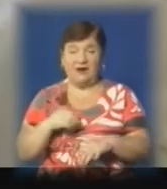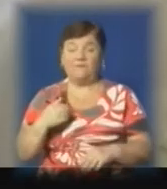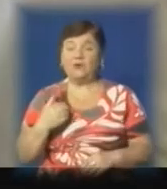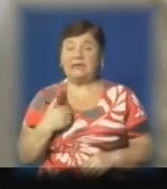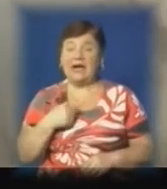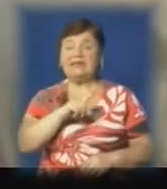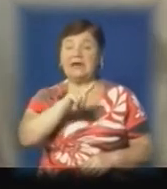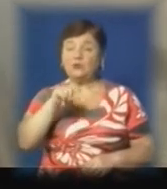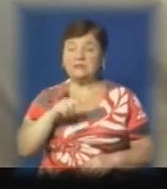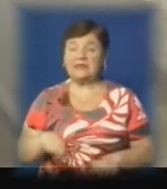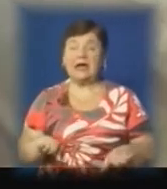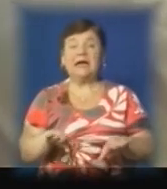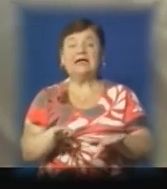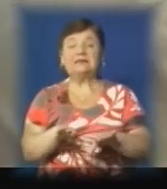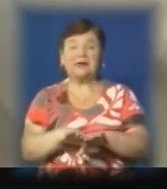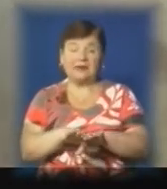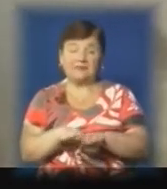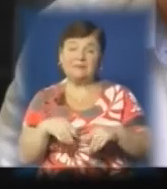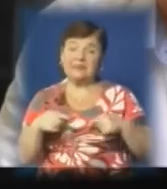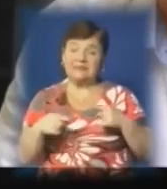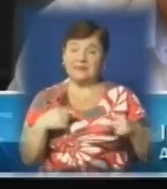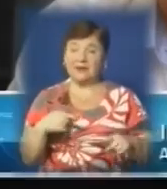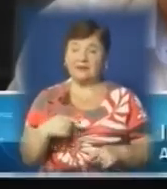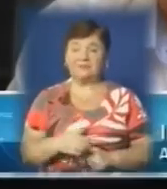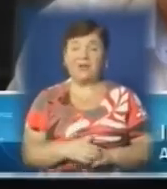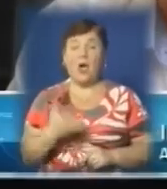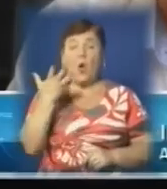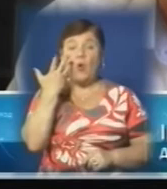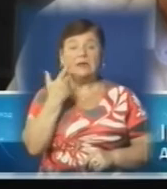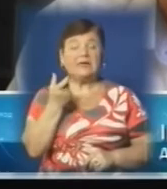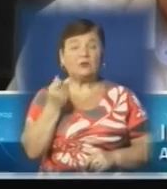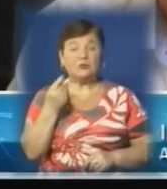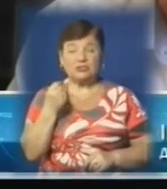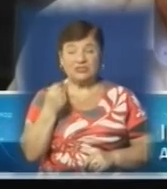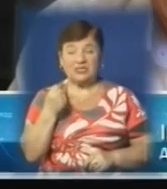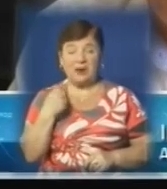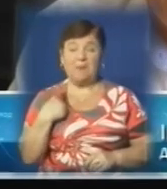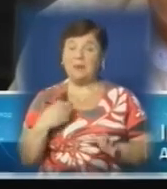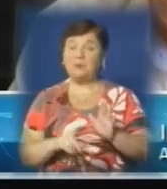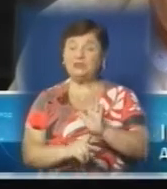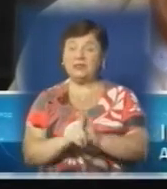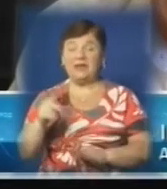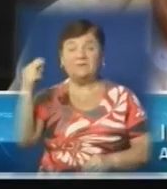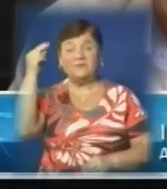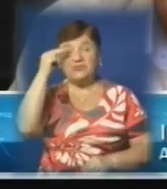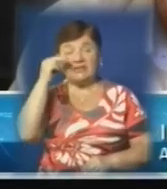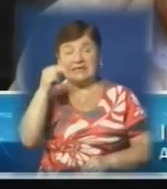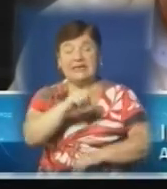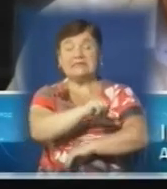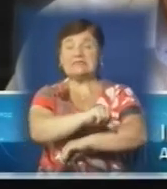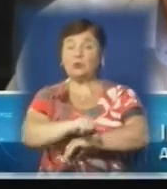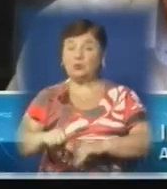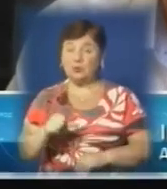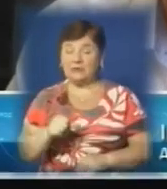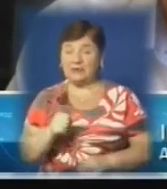діагност. Як змінювалася медицина, так змінювалися ми з нею разом. Коли трошки відлига наступила, ми почали вивчати закордонний досвід